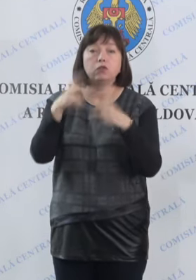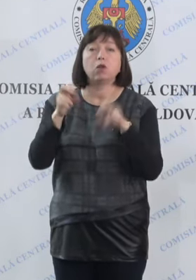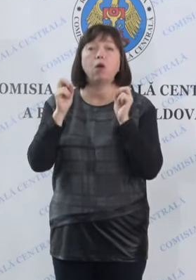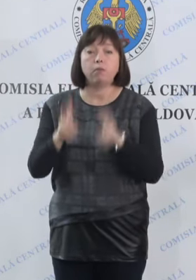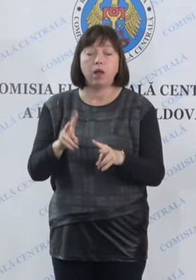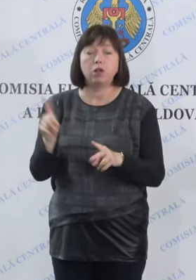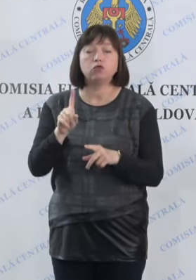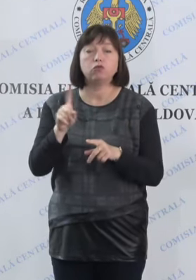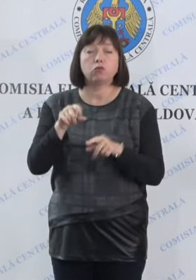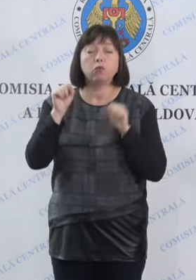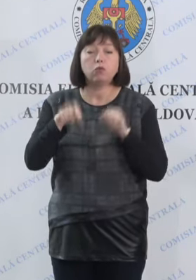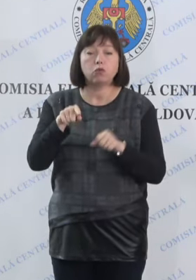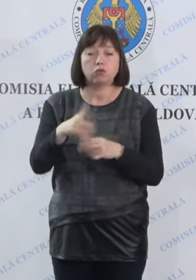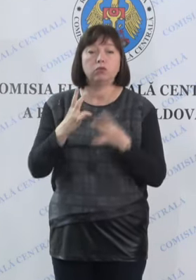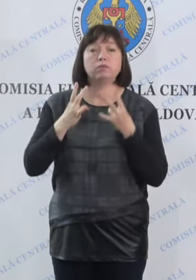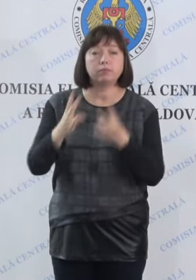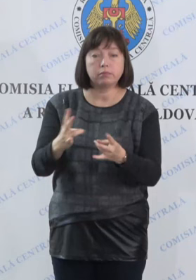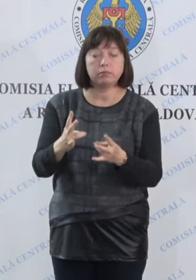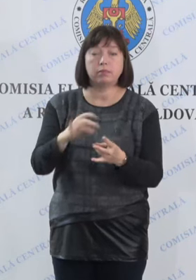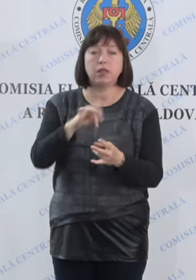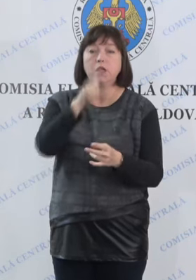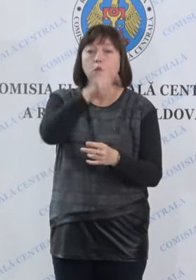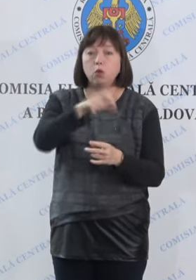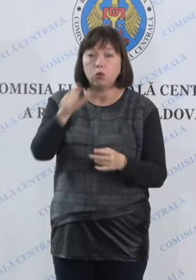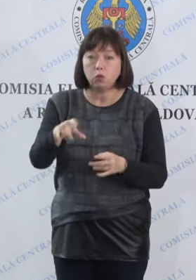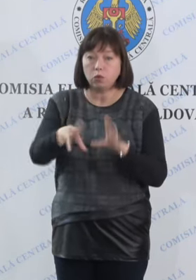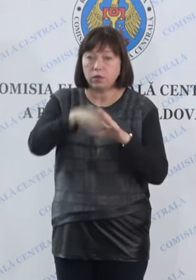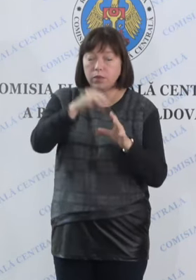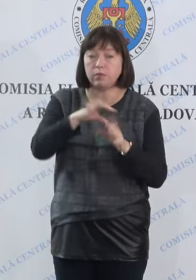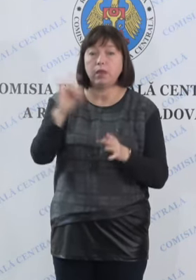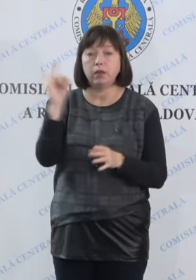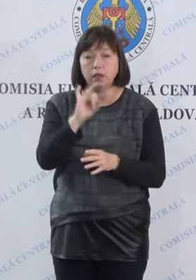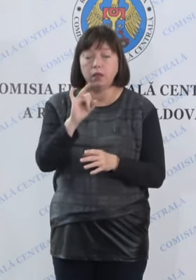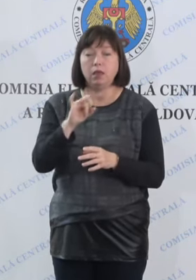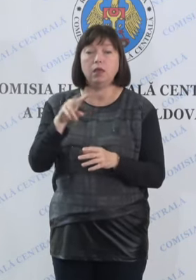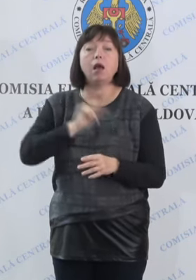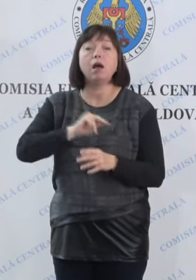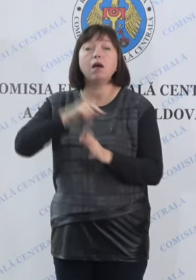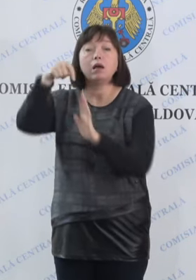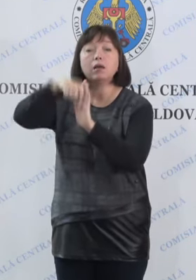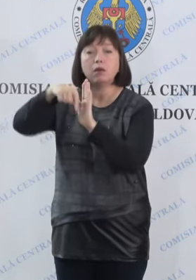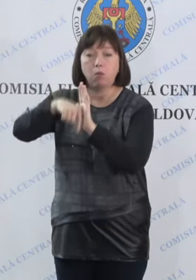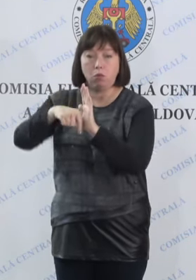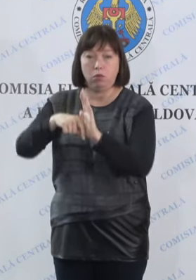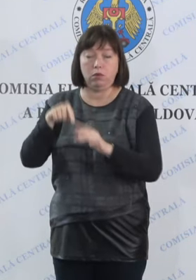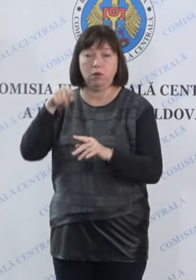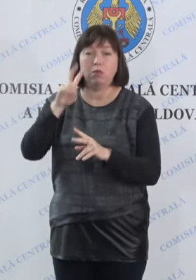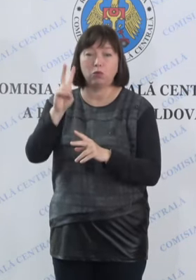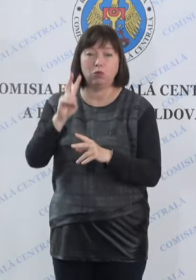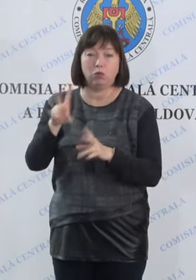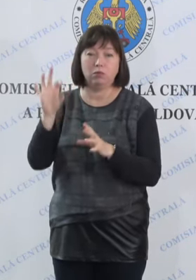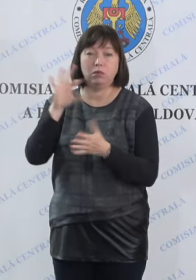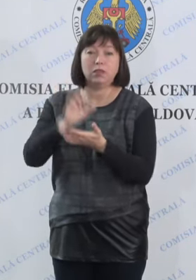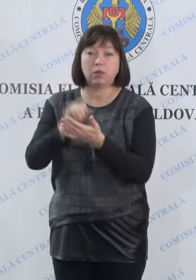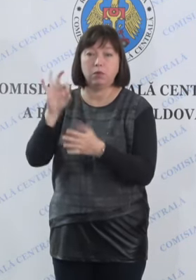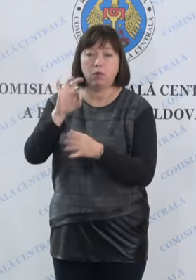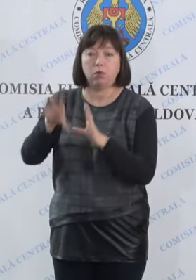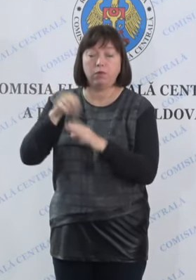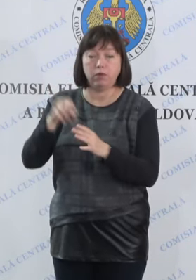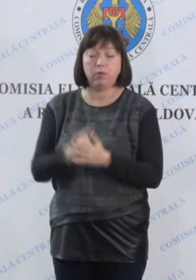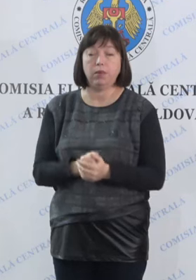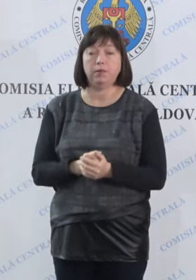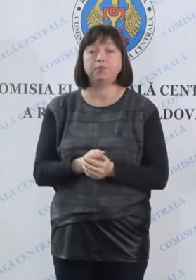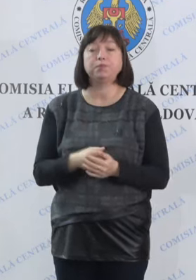pentru securitatea atât a alegăturilor, cât și a funcționarilor electorale. În cazul